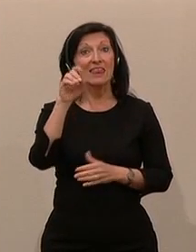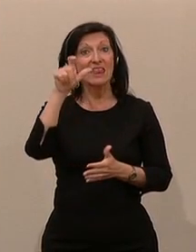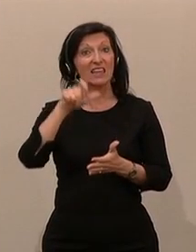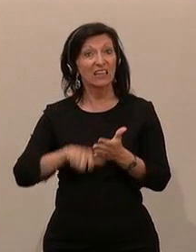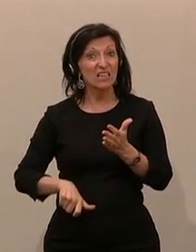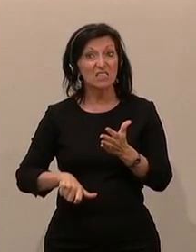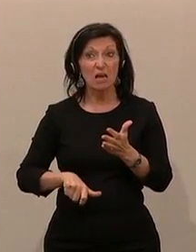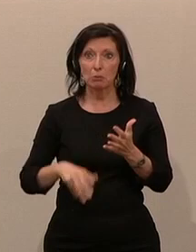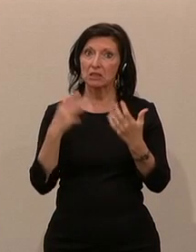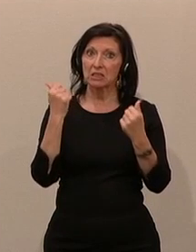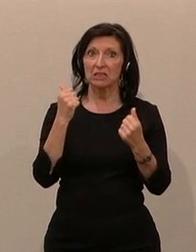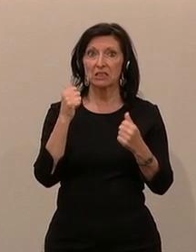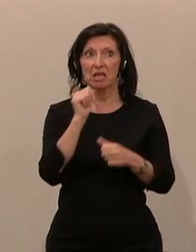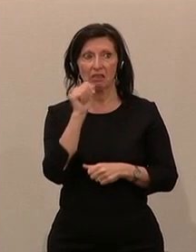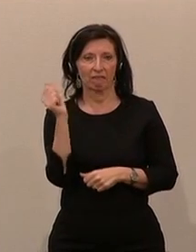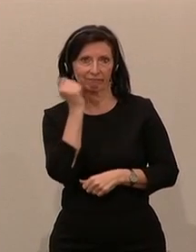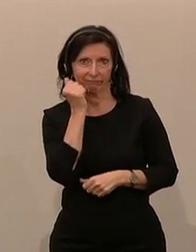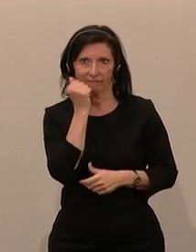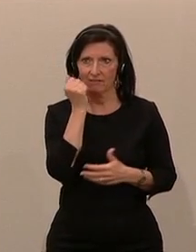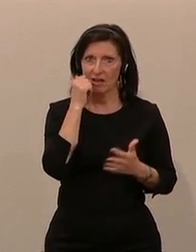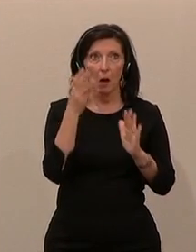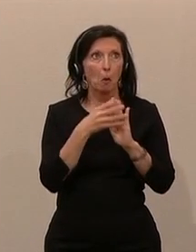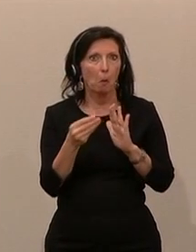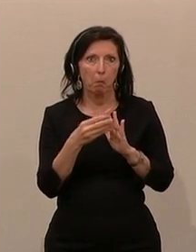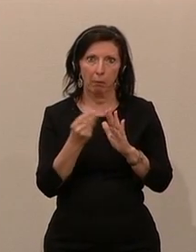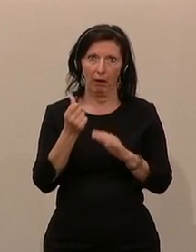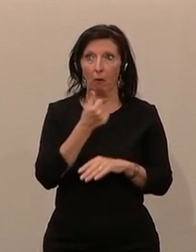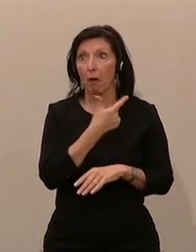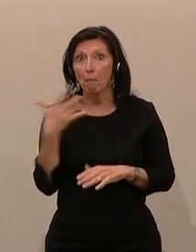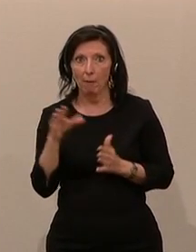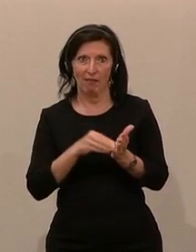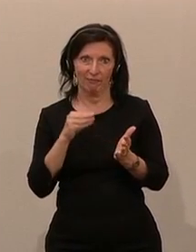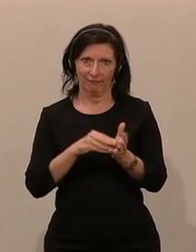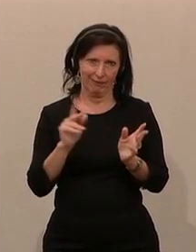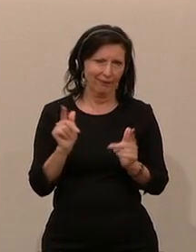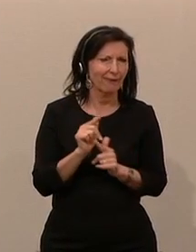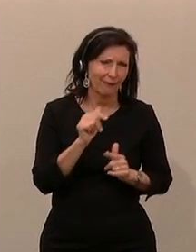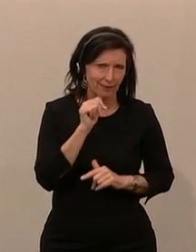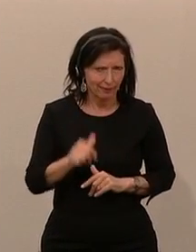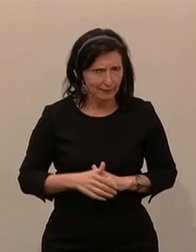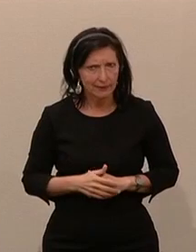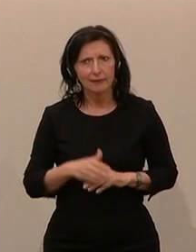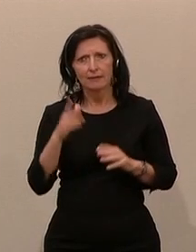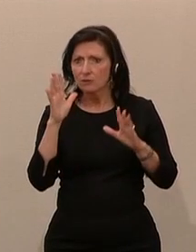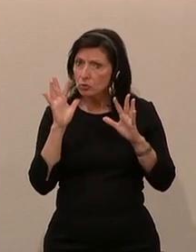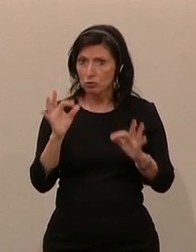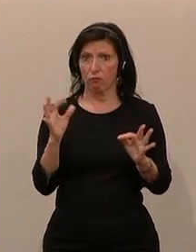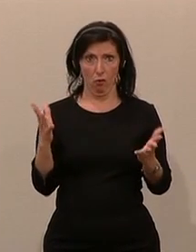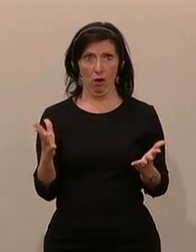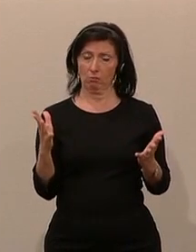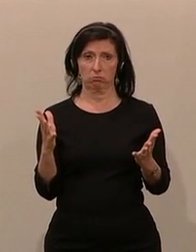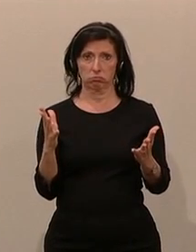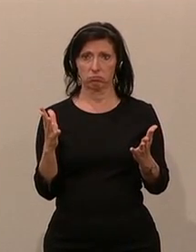fälschungssicher, es kann nicht kopiert und auch nicht mehrmals eingelöst werden. Es ergibt sofort eine